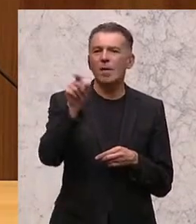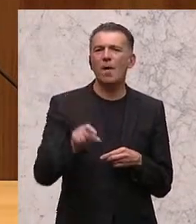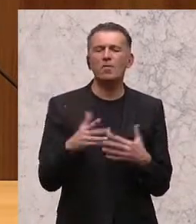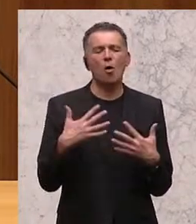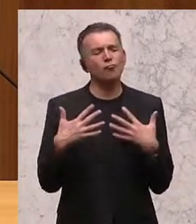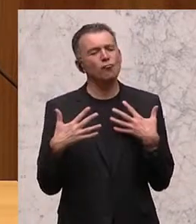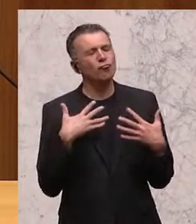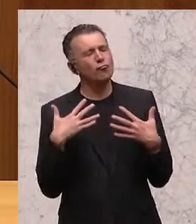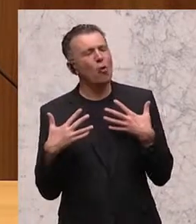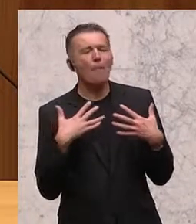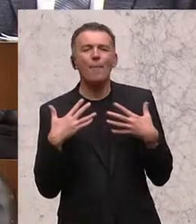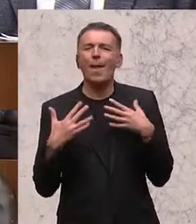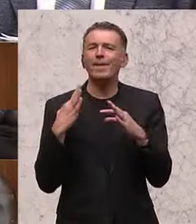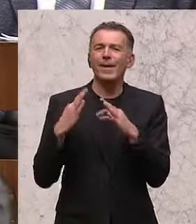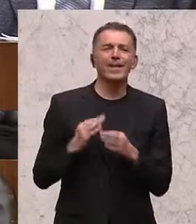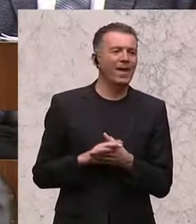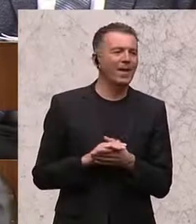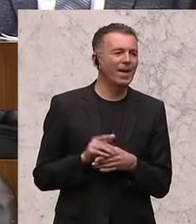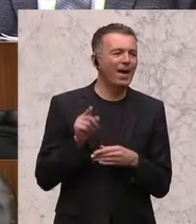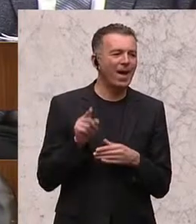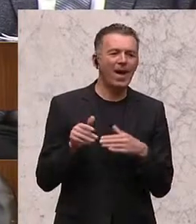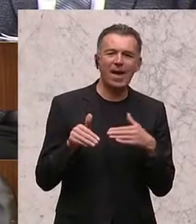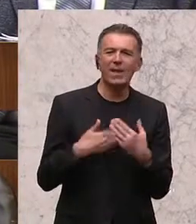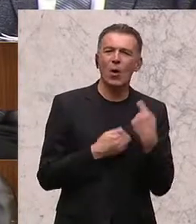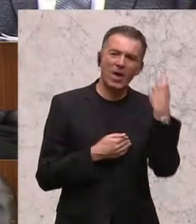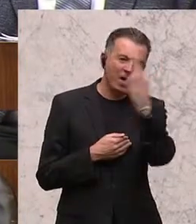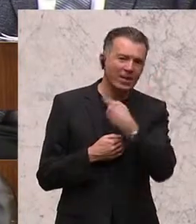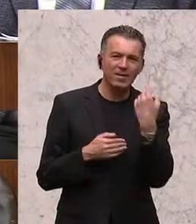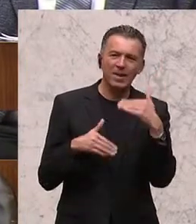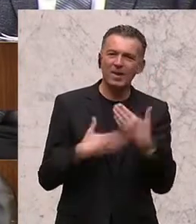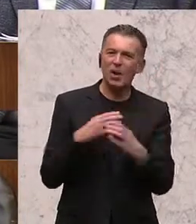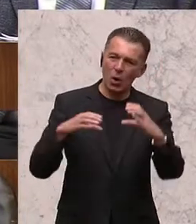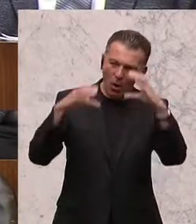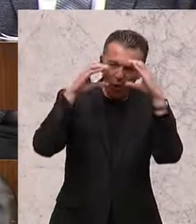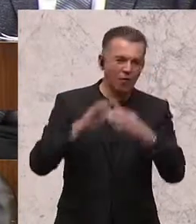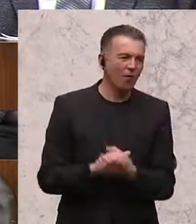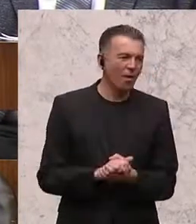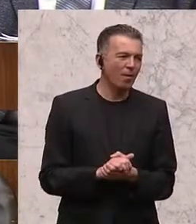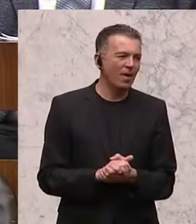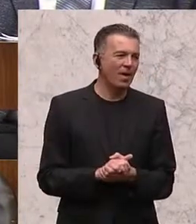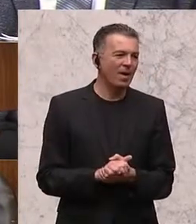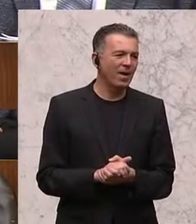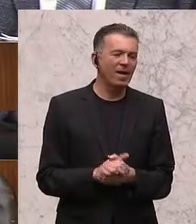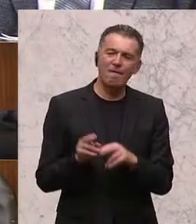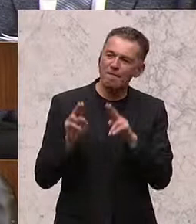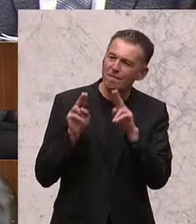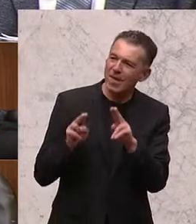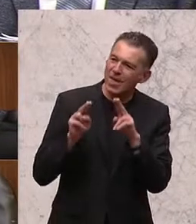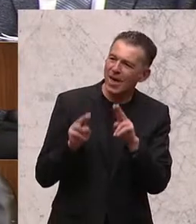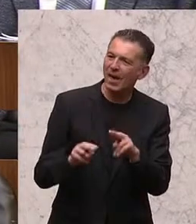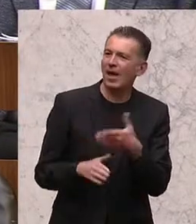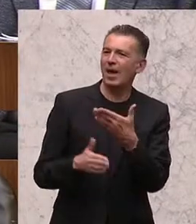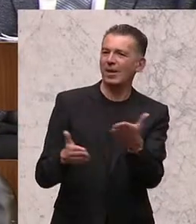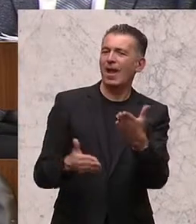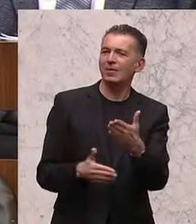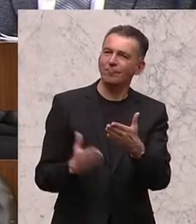Sympathieträger, das neue Gesicht der neuen ÖVP sein soll. Damit haben Sie wirklich den Vogel